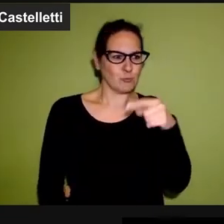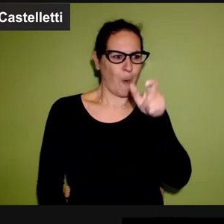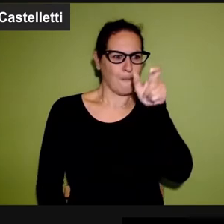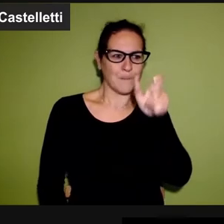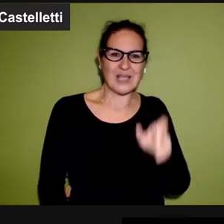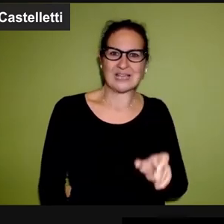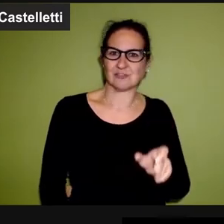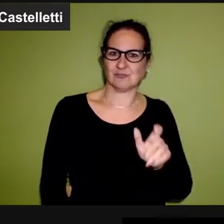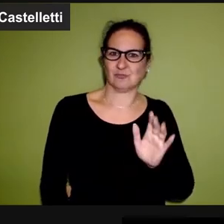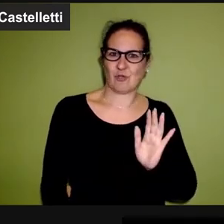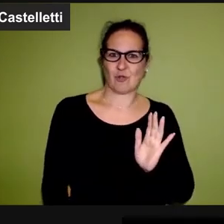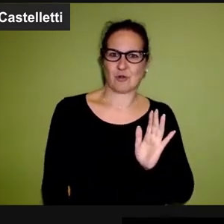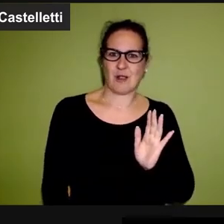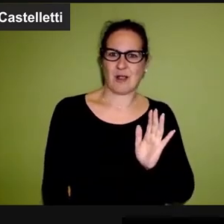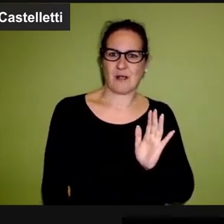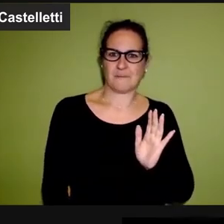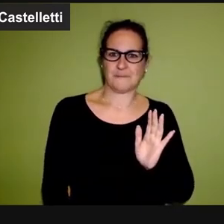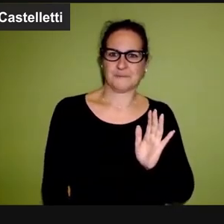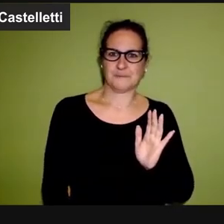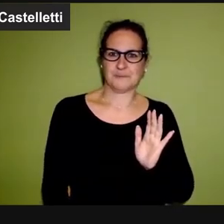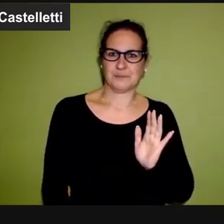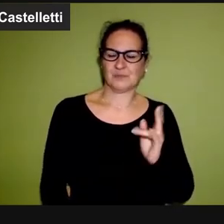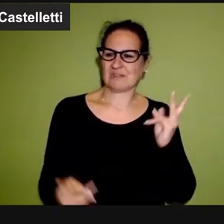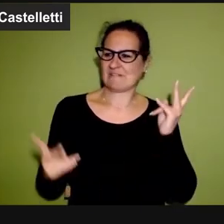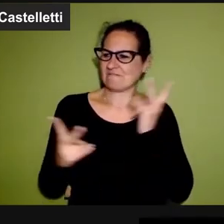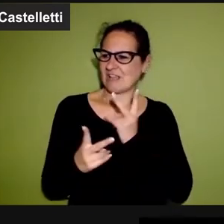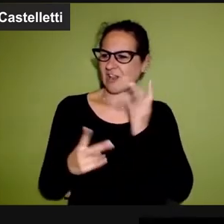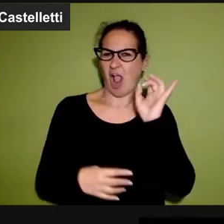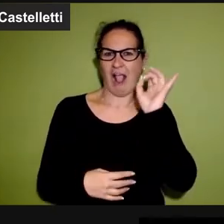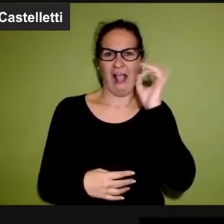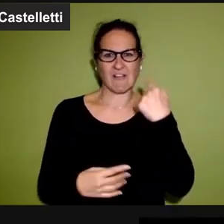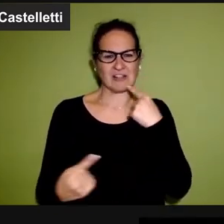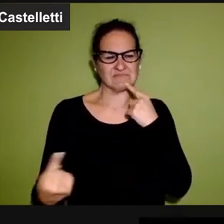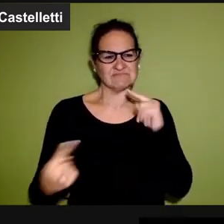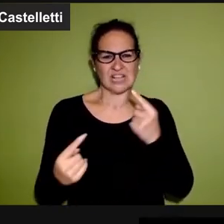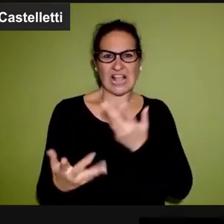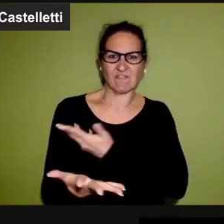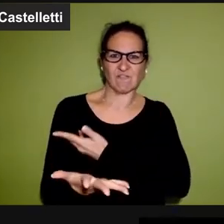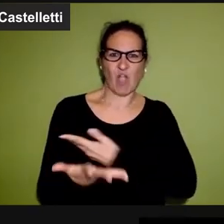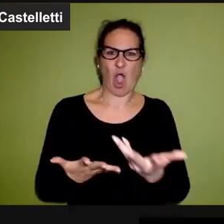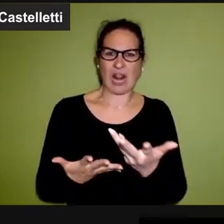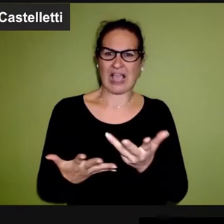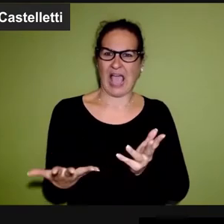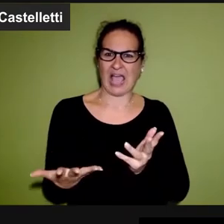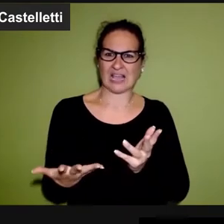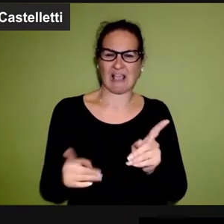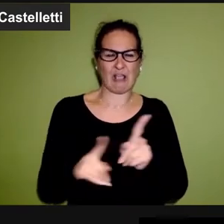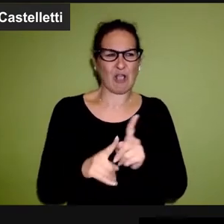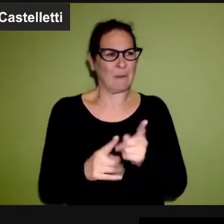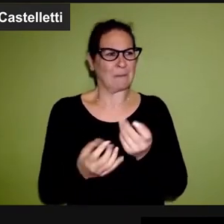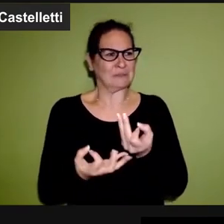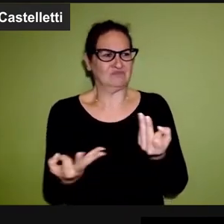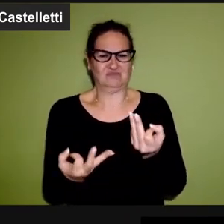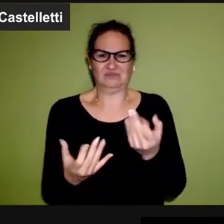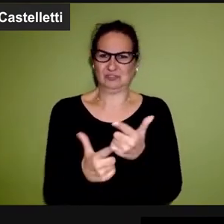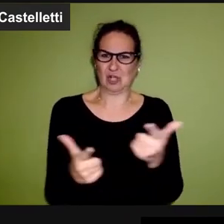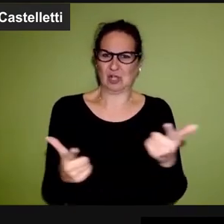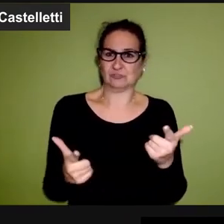singolo che le sta vivendo, in delle maniere tra il volgare e comunque anche l'improprio.